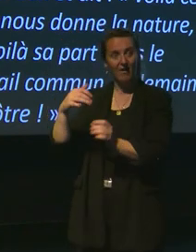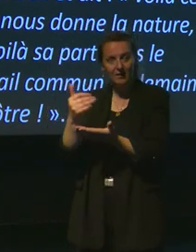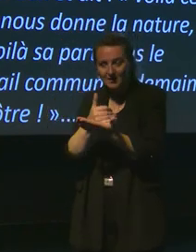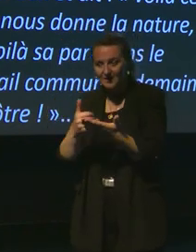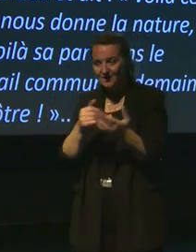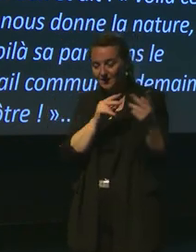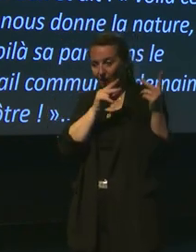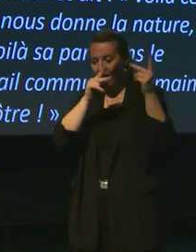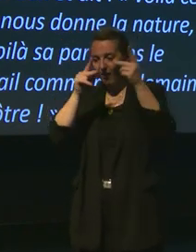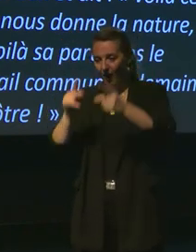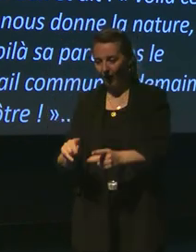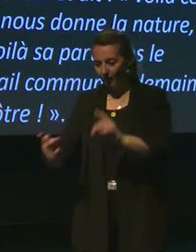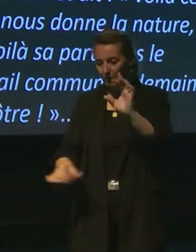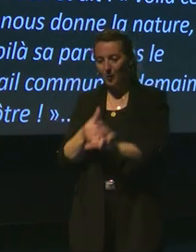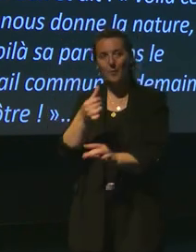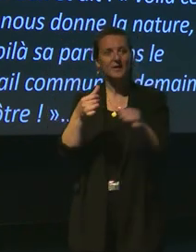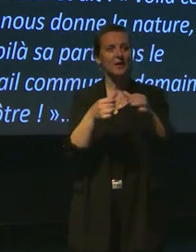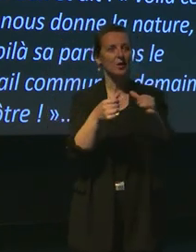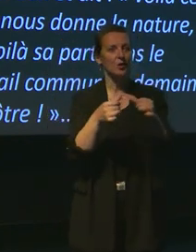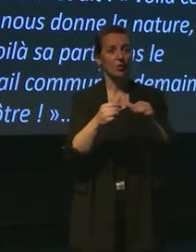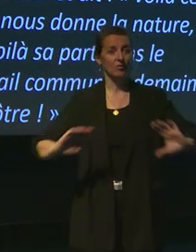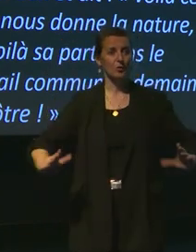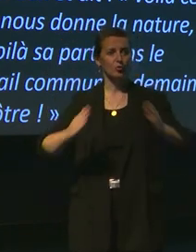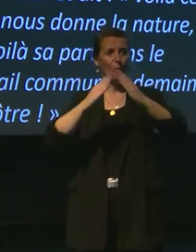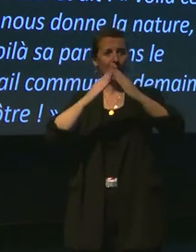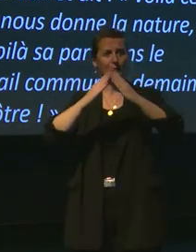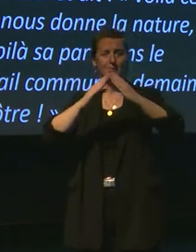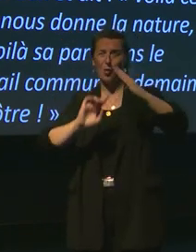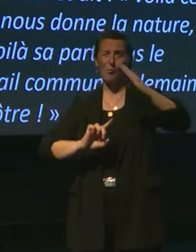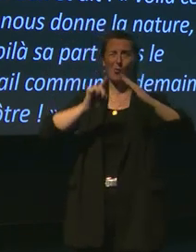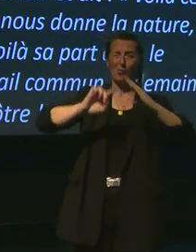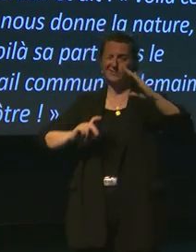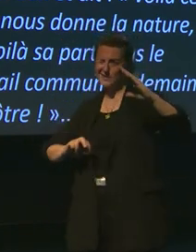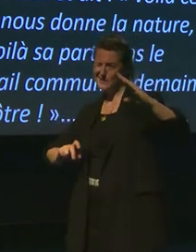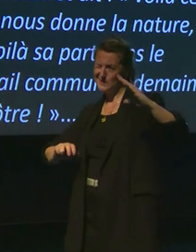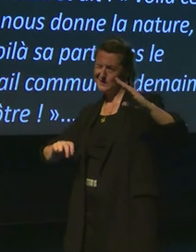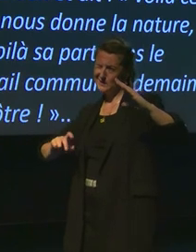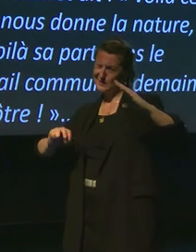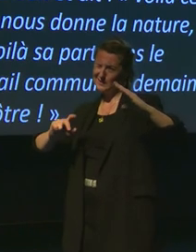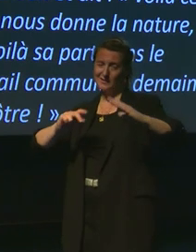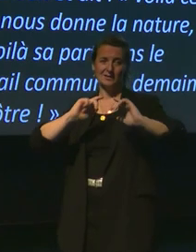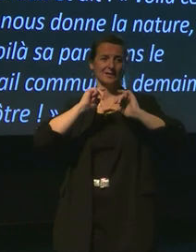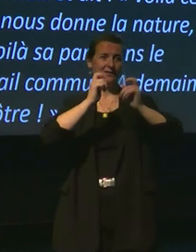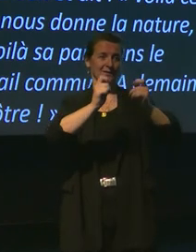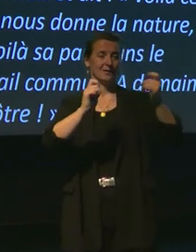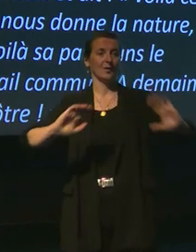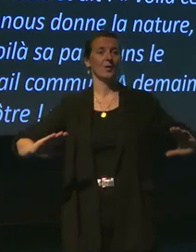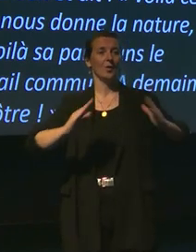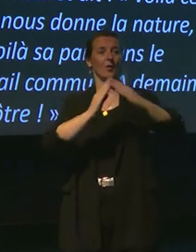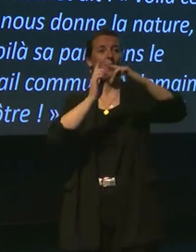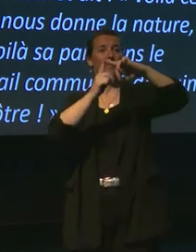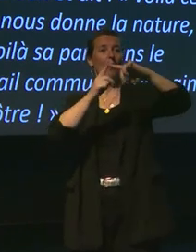particulière, la première chose qu'ils font, c'est de monter sur le sommet, le plus haut sommet, qu'ils vont appeler Franklin, Franklin,